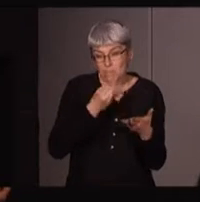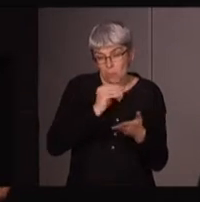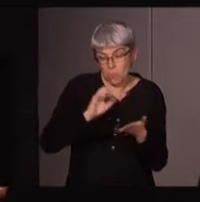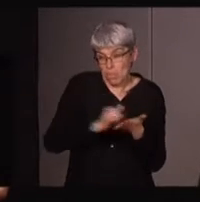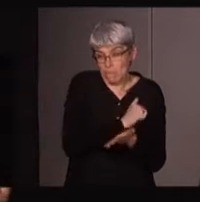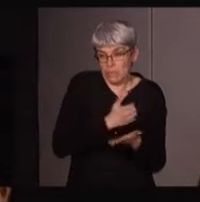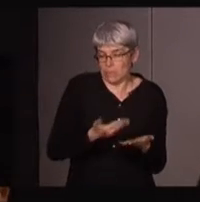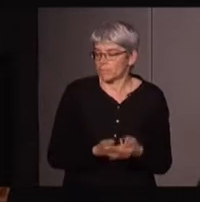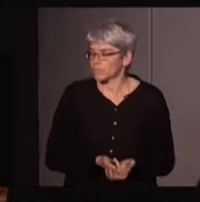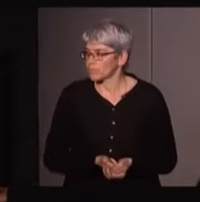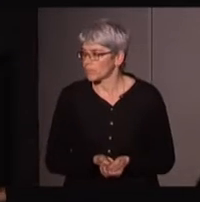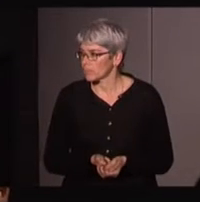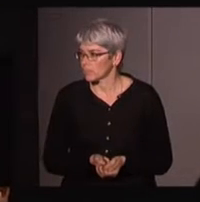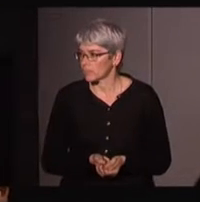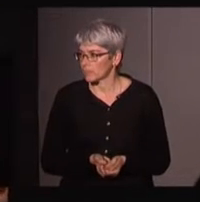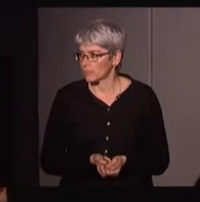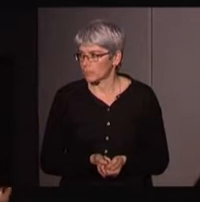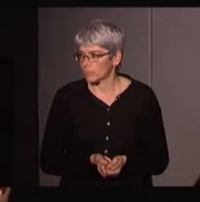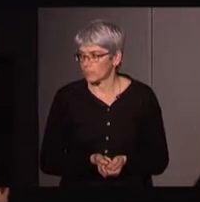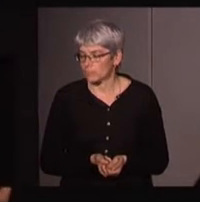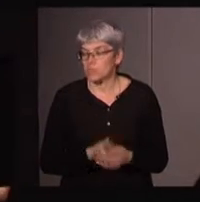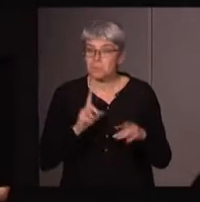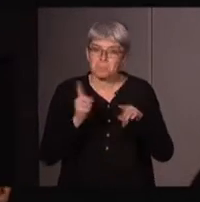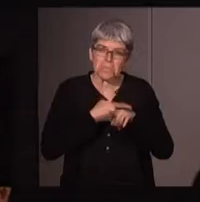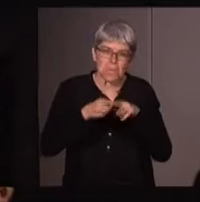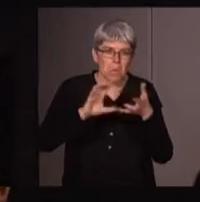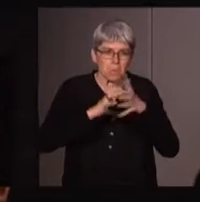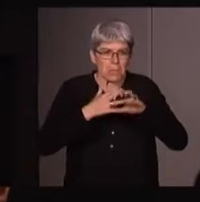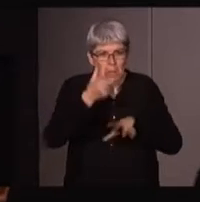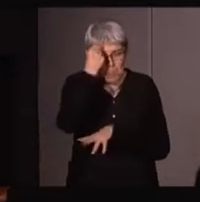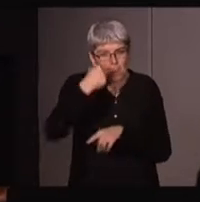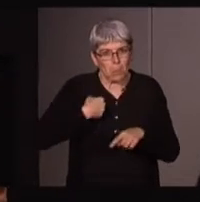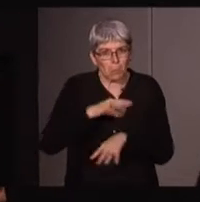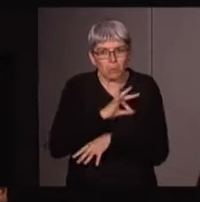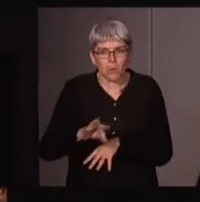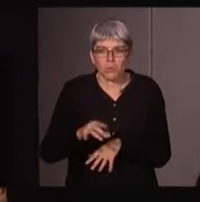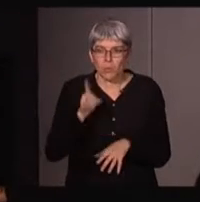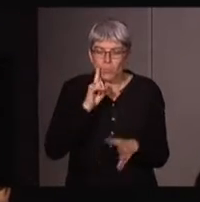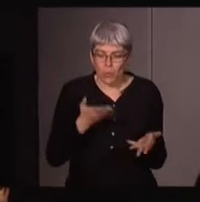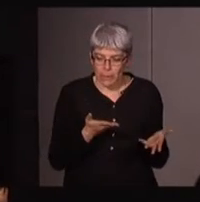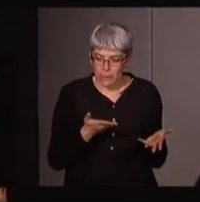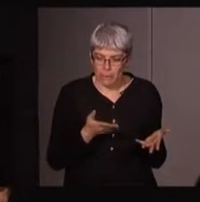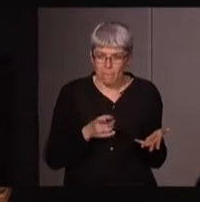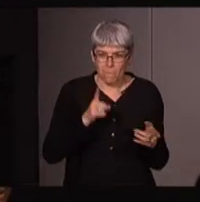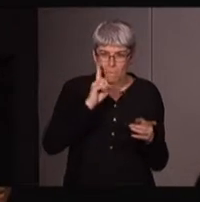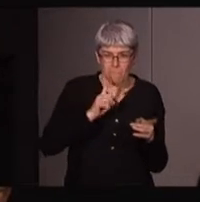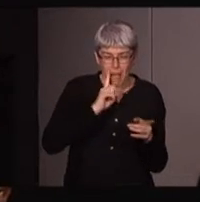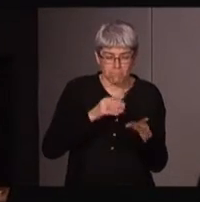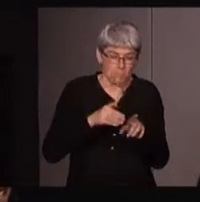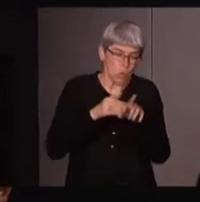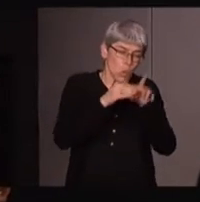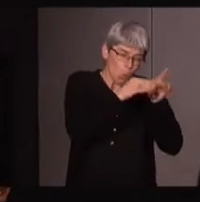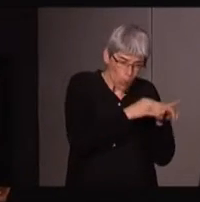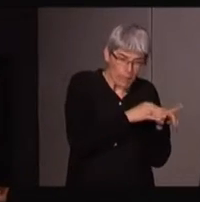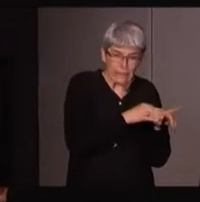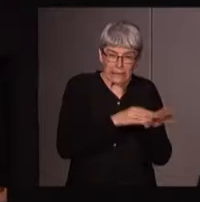'est très étrange et très compliqué pour nous à comprendre, à la fois, on va dire, de se revendiquer et féministe et d'extrême-gauche et de